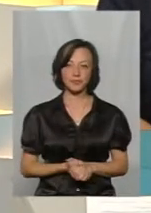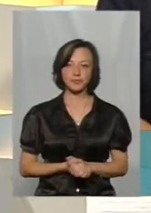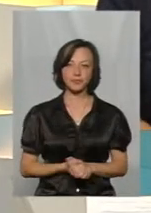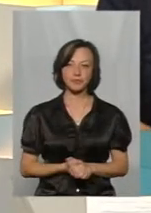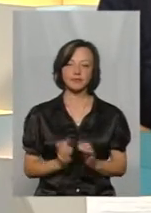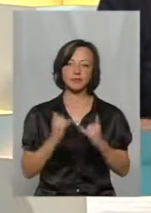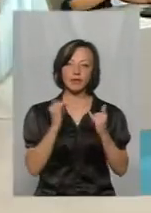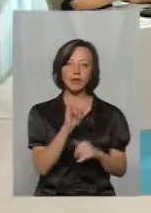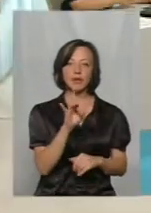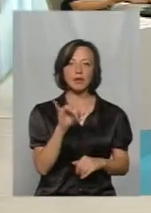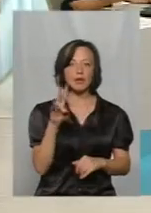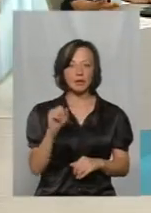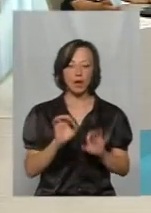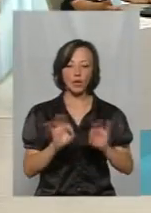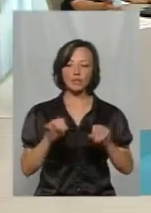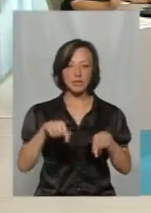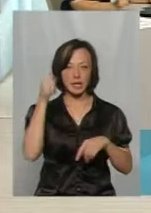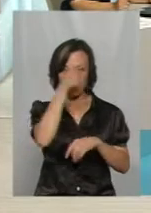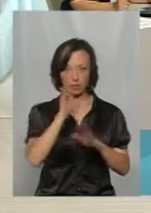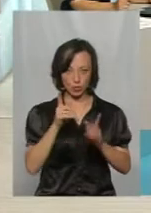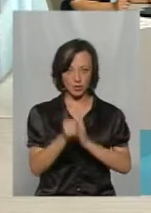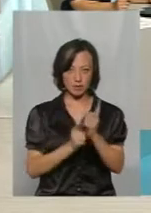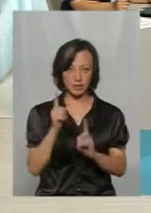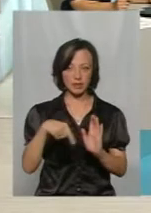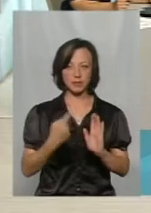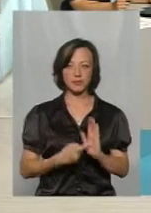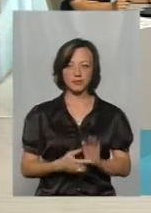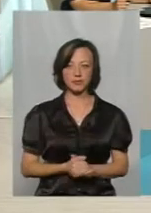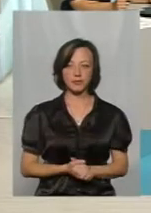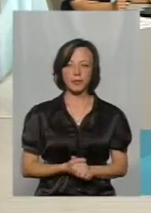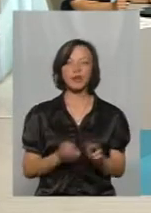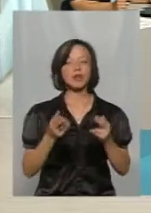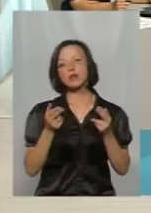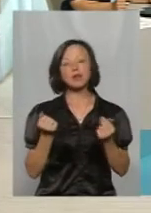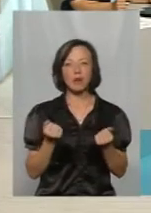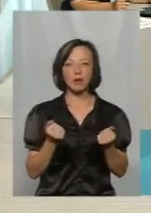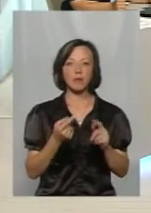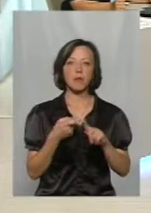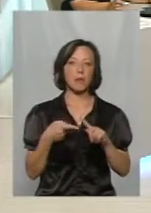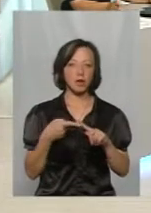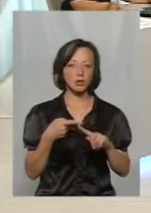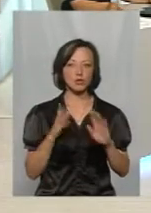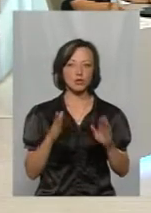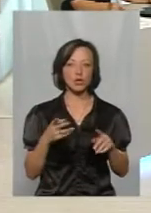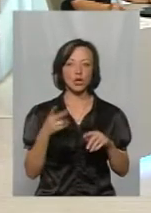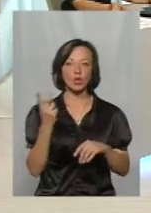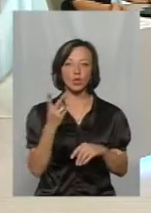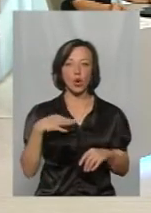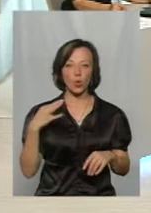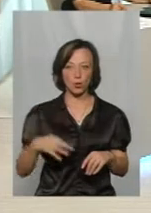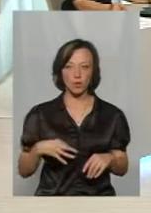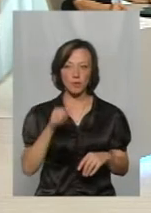А пані Ірина, ви розкажіть, на цей рік щось зміниться? Так, ну, по-перше, буде другий курс.